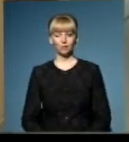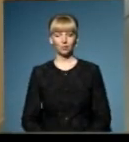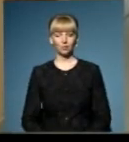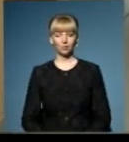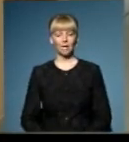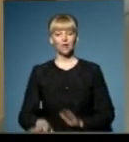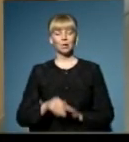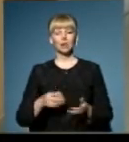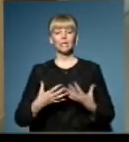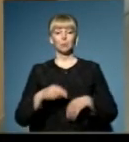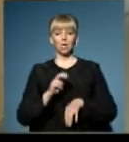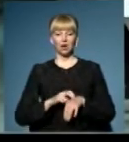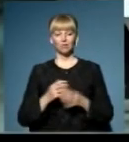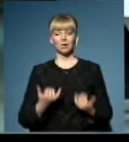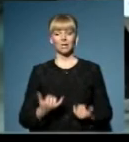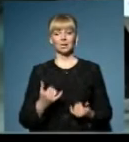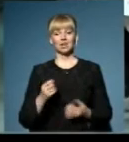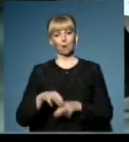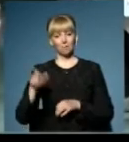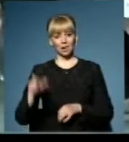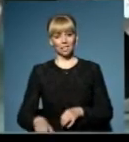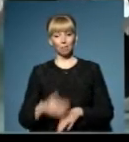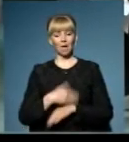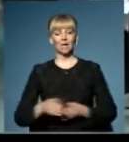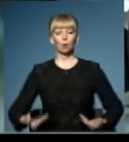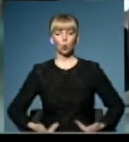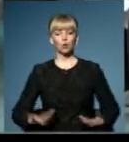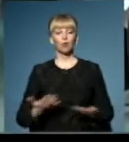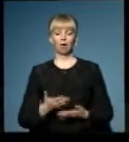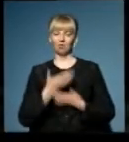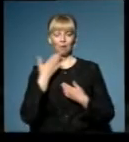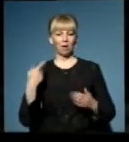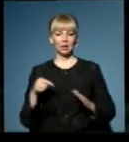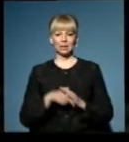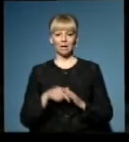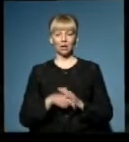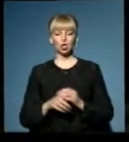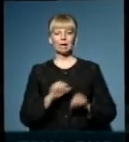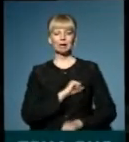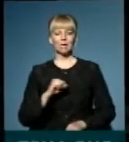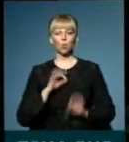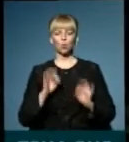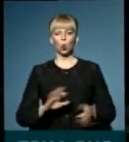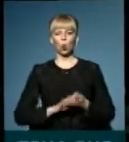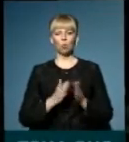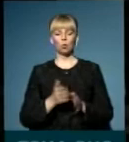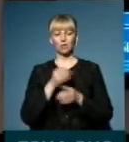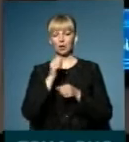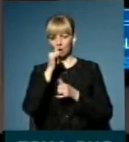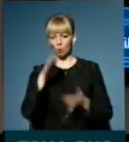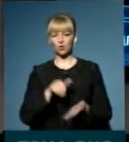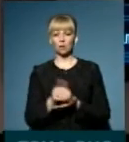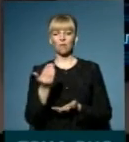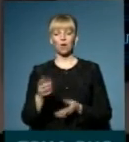Вибір сімейного лікаря віднині за пацієнтом, адреса проживання якого не має значення. Терапевт за жодних умов не може